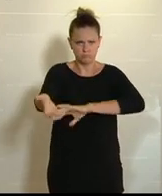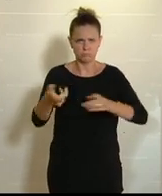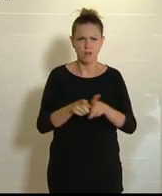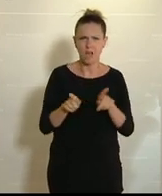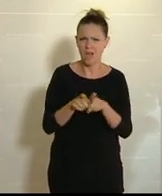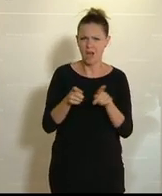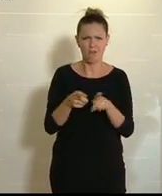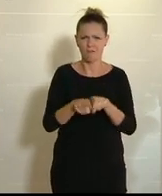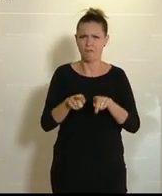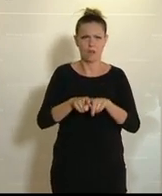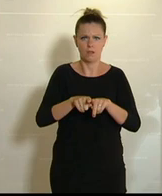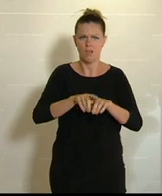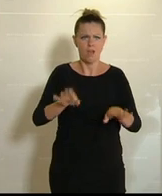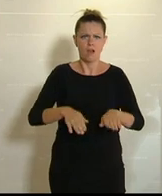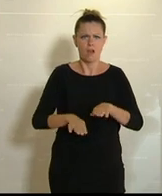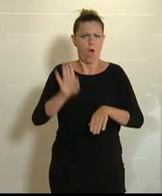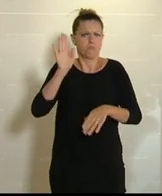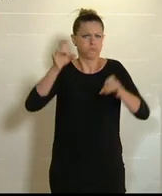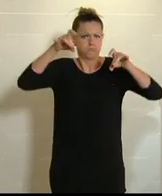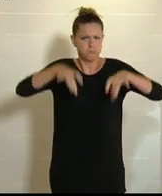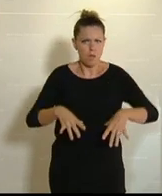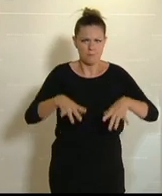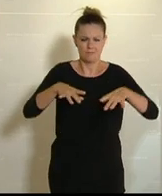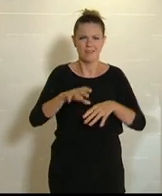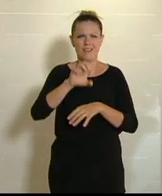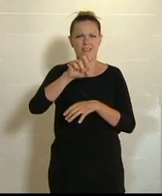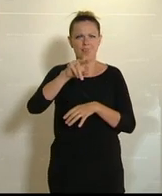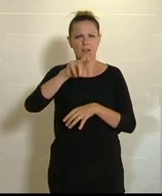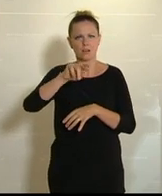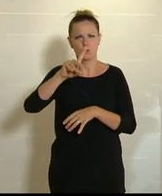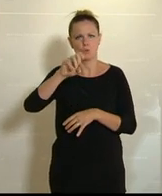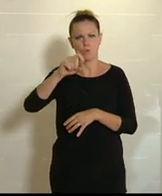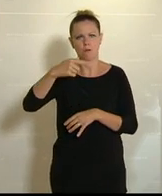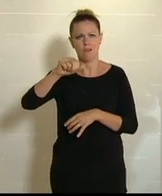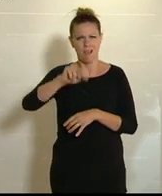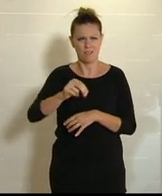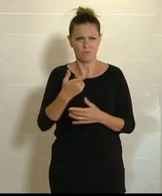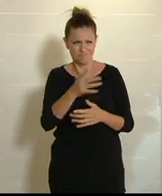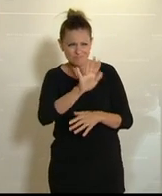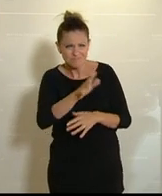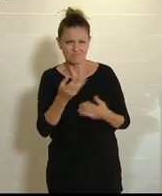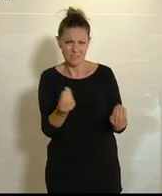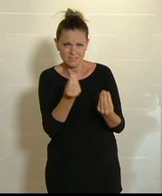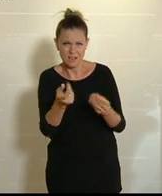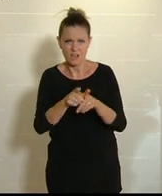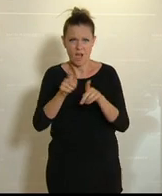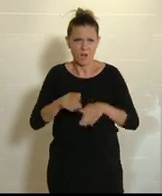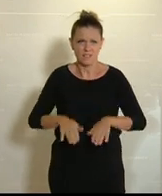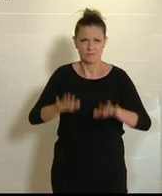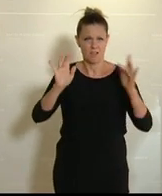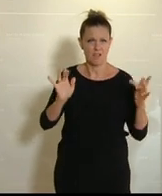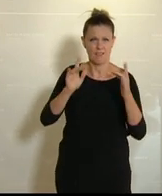Dann ist das eine Kapitulation vor Erdogan und seinen Schergen. Und dann ist das die offizielle Anerkennung der islamistischen